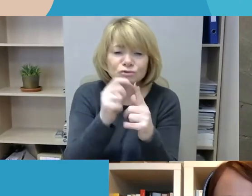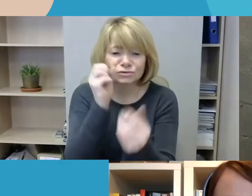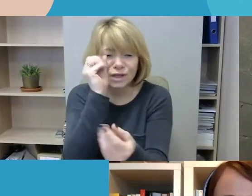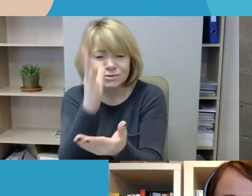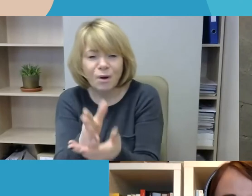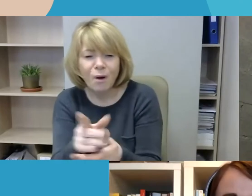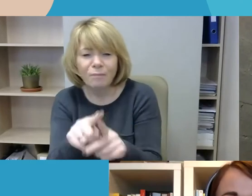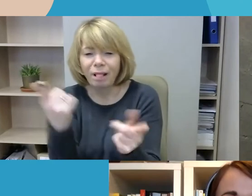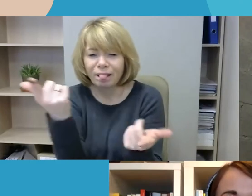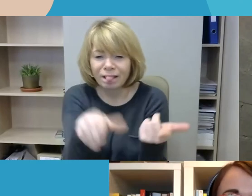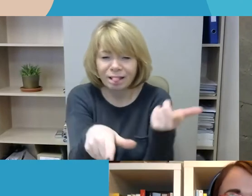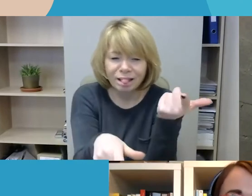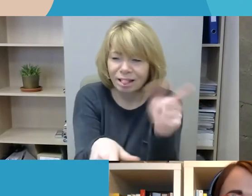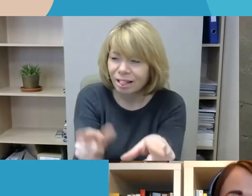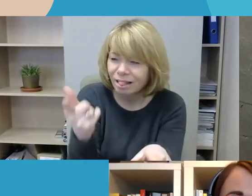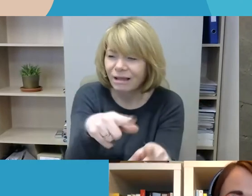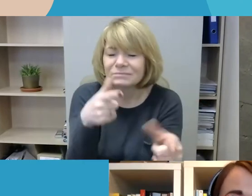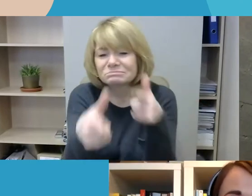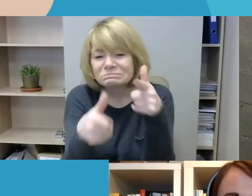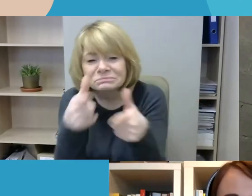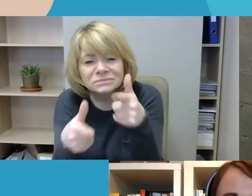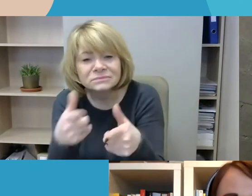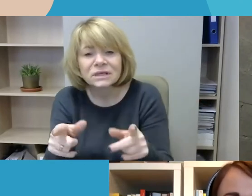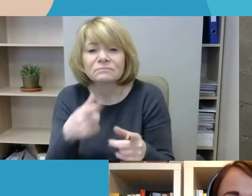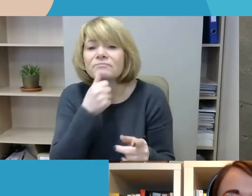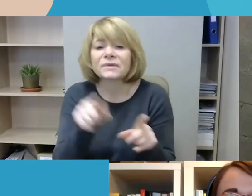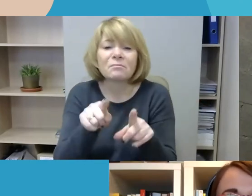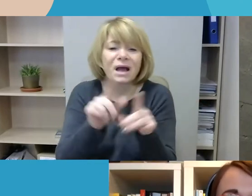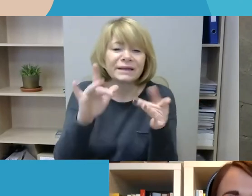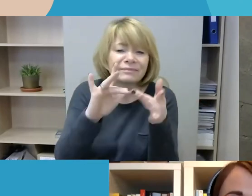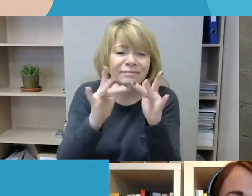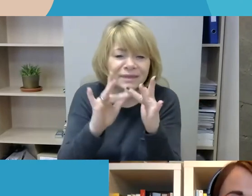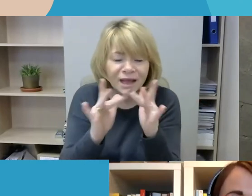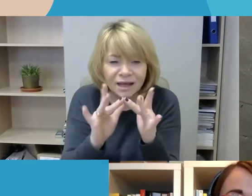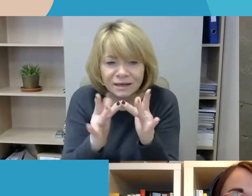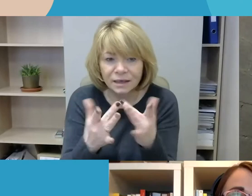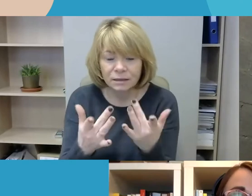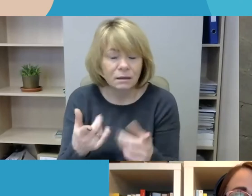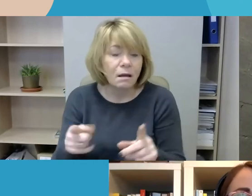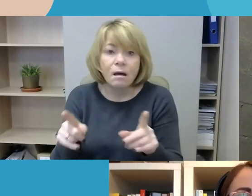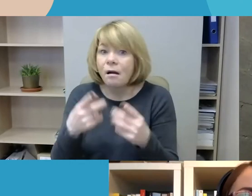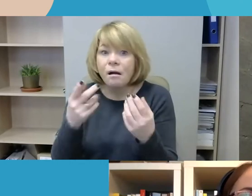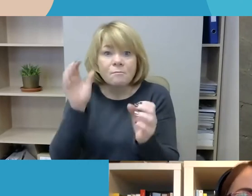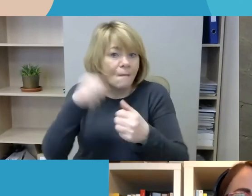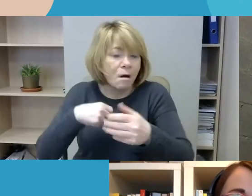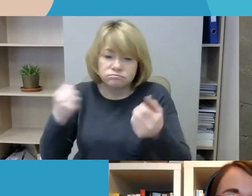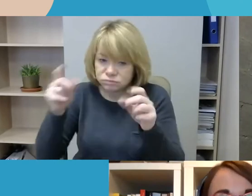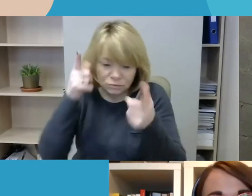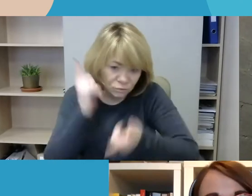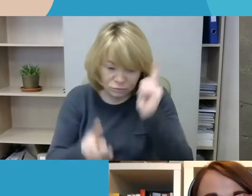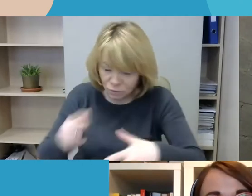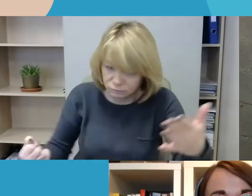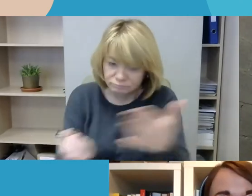gatvėje. Ir aš čia nekalbėsiu dabar apie internetą, bet iki fizinių veiksmų ir tariamo realaus bandymo